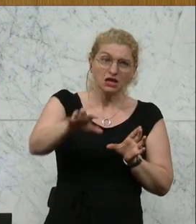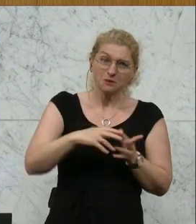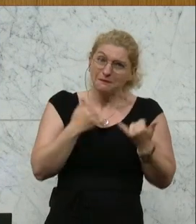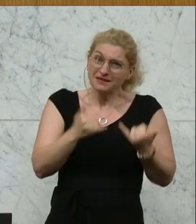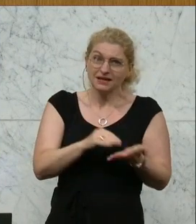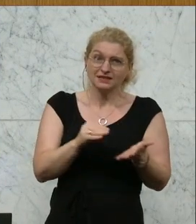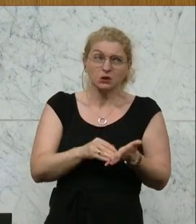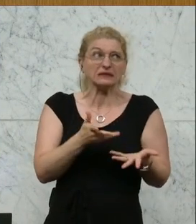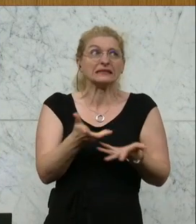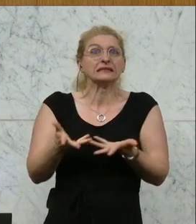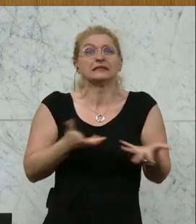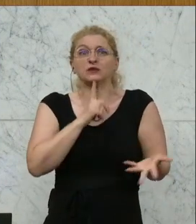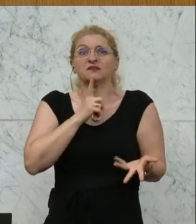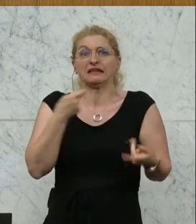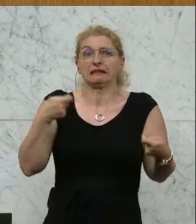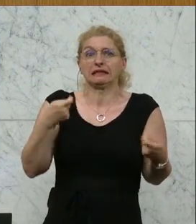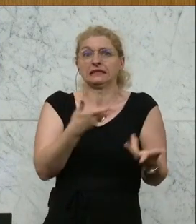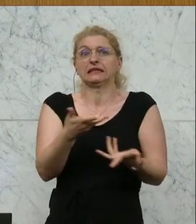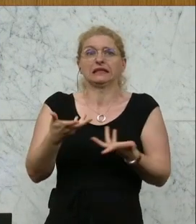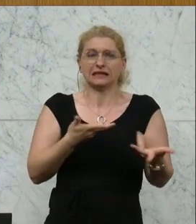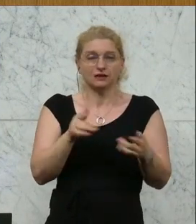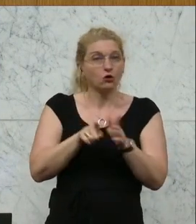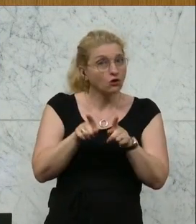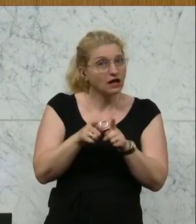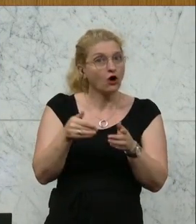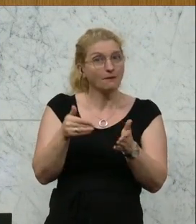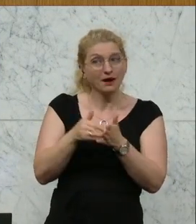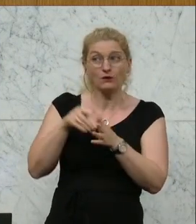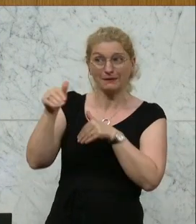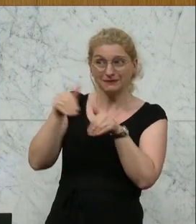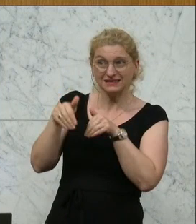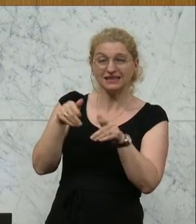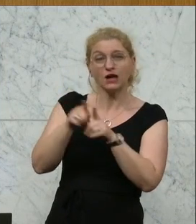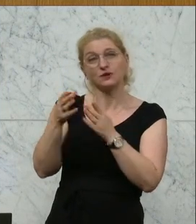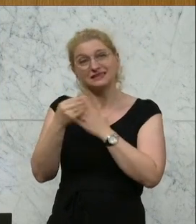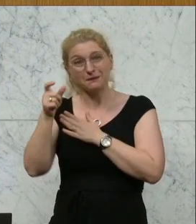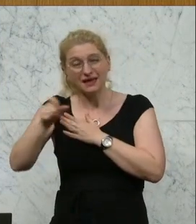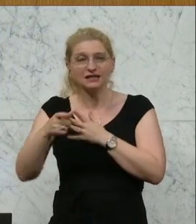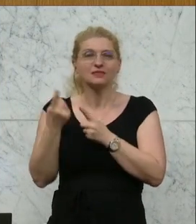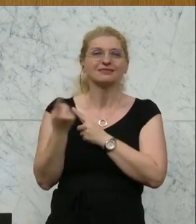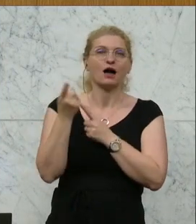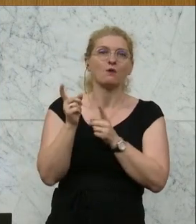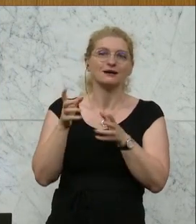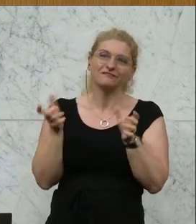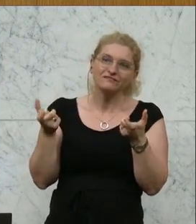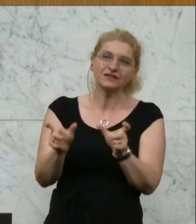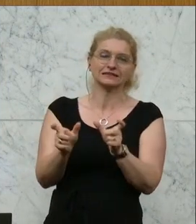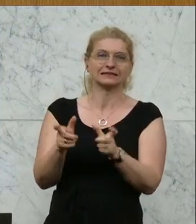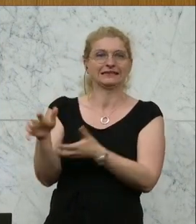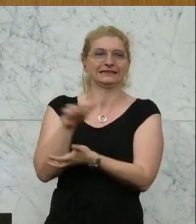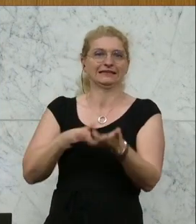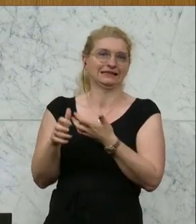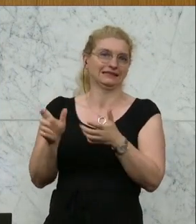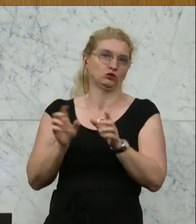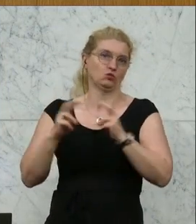Überleben kämpfen. Und wir brauchen einen dauerhaften Krisenstab der Ministerien mit Expertinnen und Experten, um gerade diese Entwicklungen im